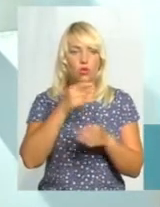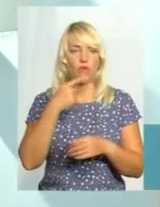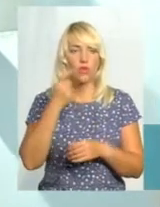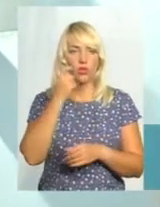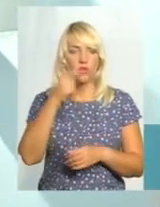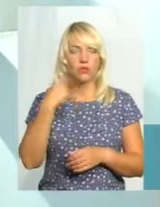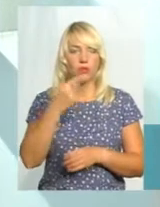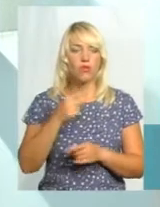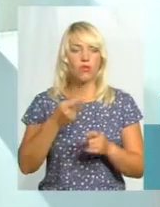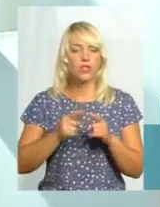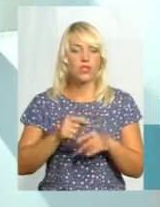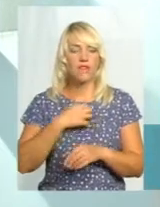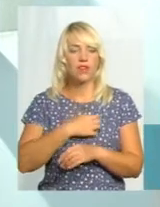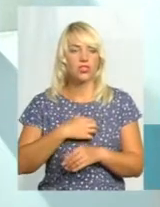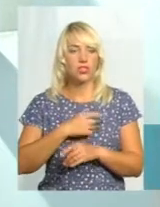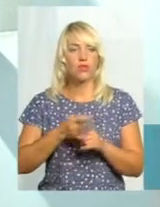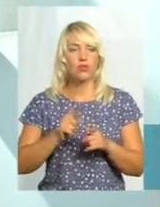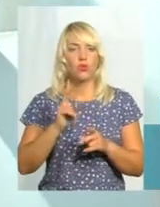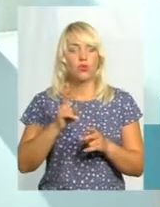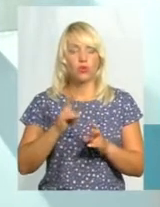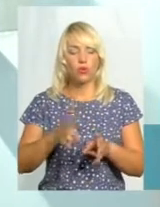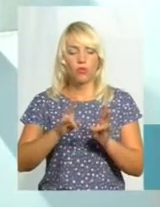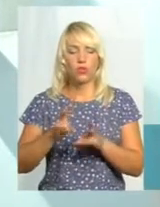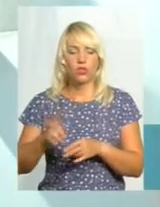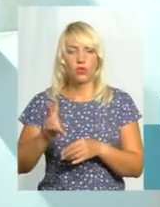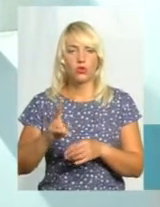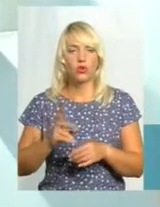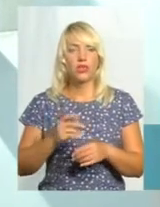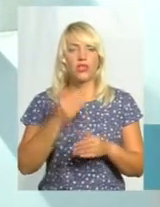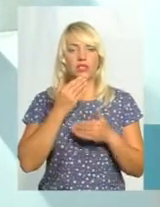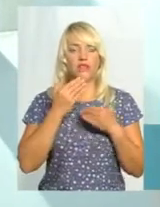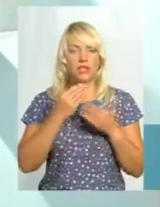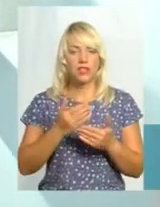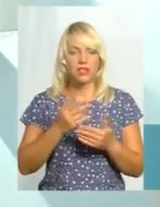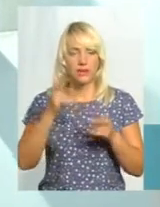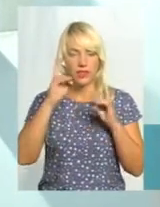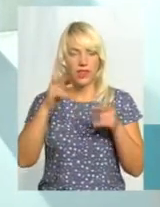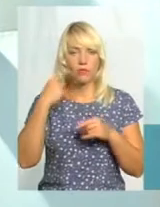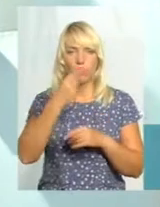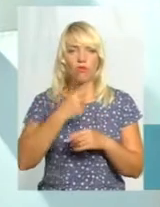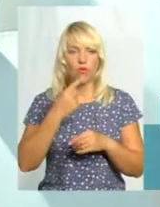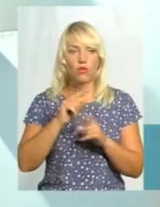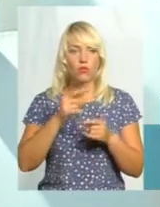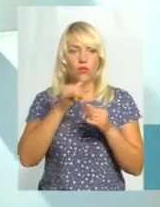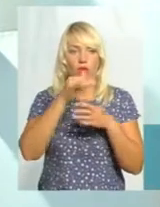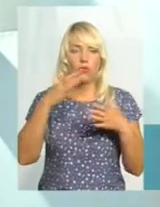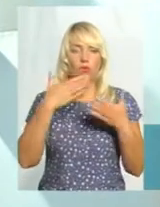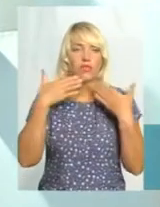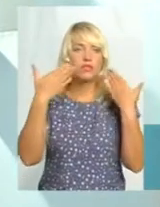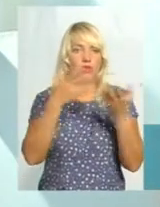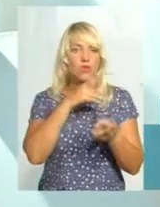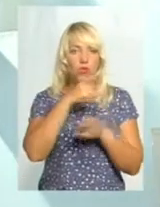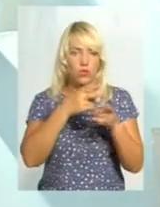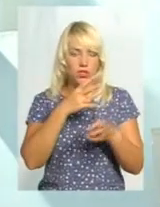важливо. Тому що ті постраждалі, які до нас звертаються з Польщі, приїхали, вони кажуть, що вони не знали мови і тому вони не могли звернутися.